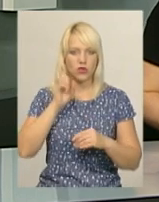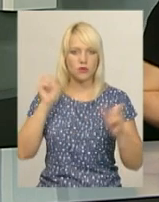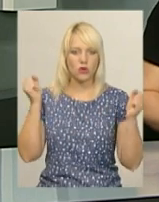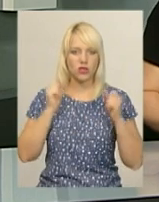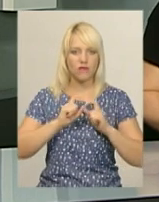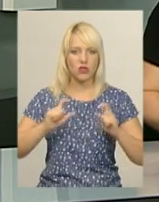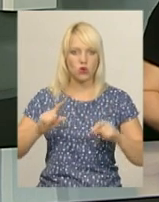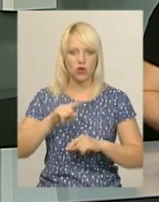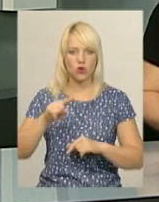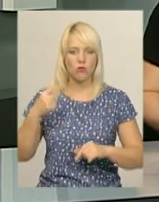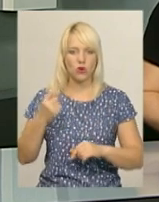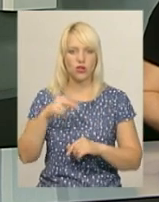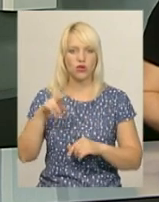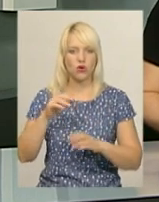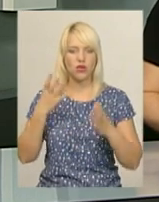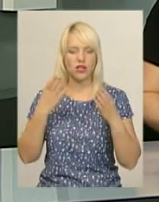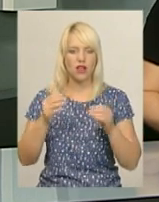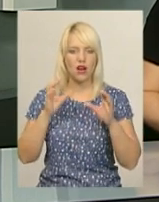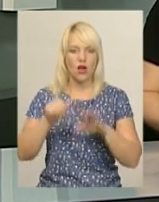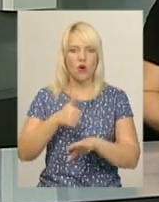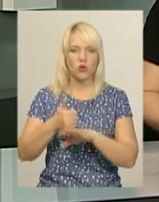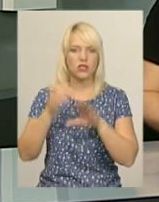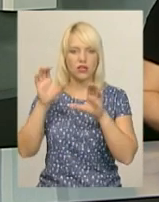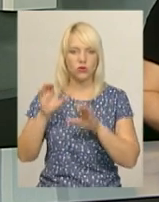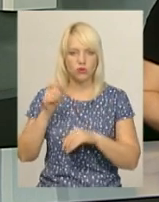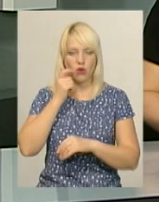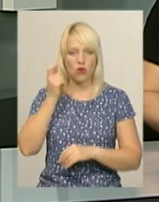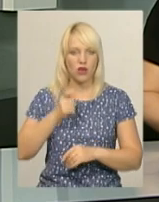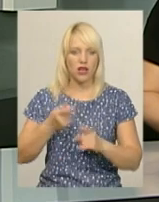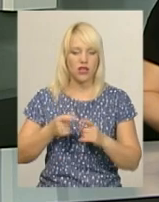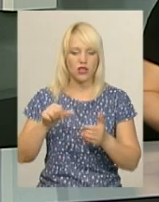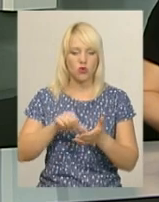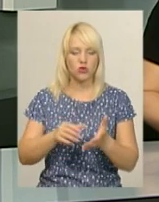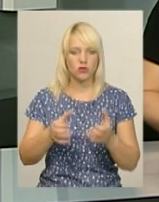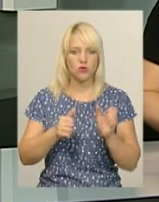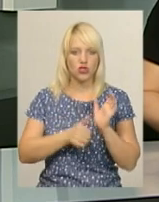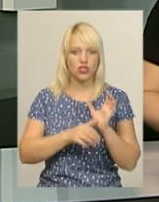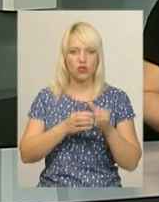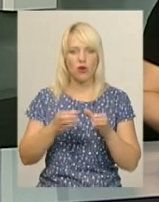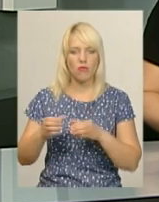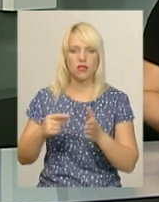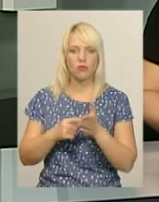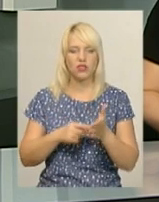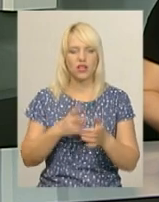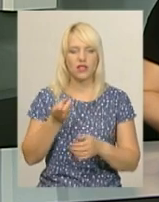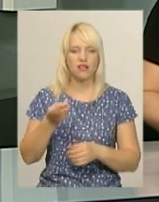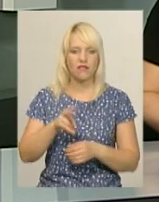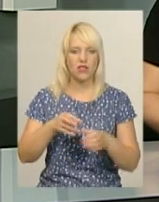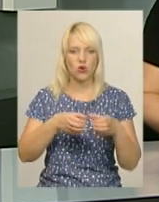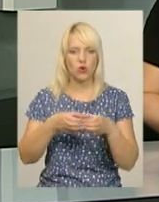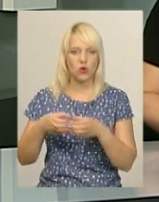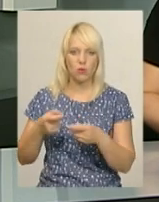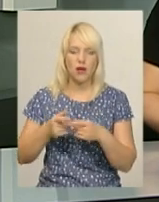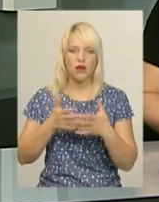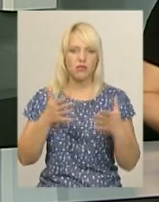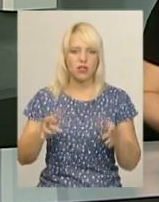школа номер один до Дня Конституції України. Участь у змаганнях беруть шість команд, вони поділені на дві групи. Більше про дитячі